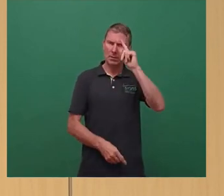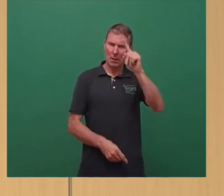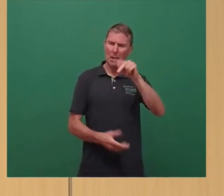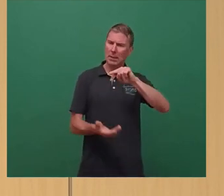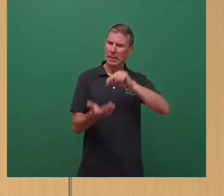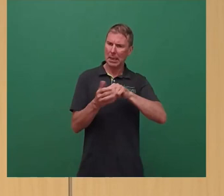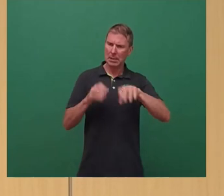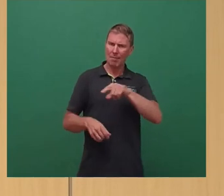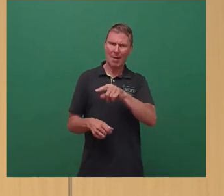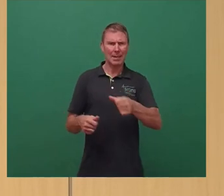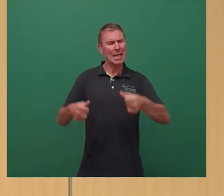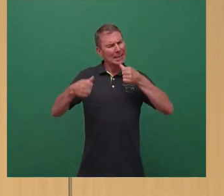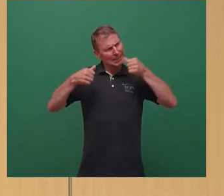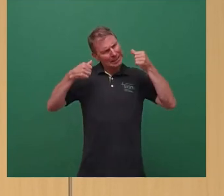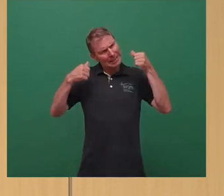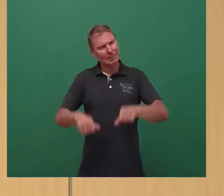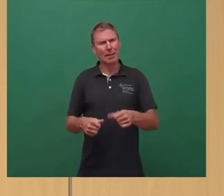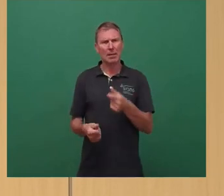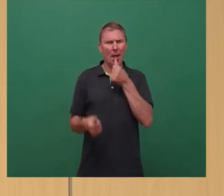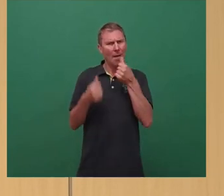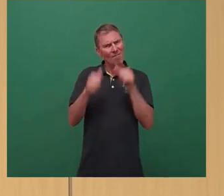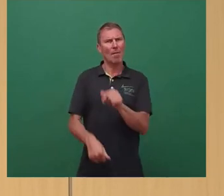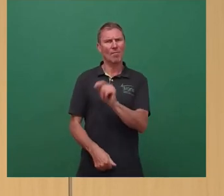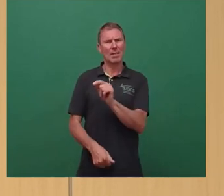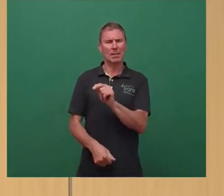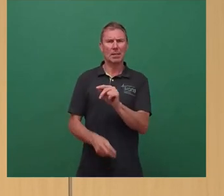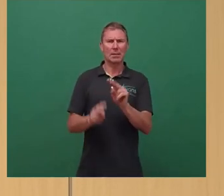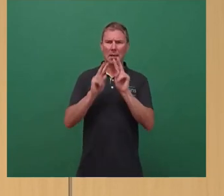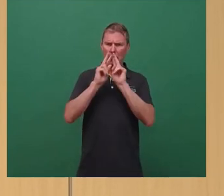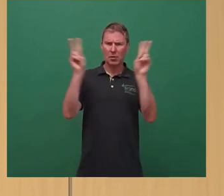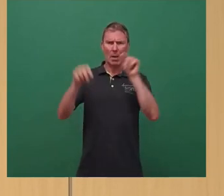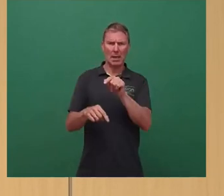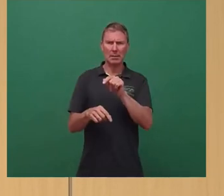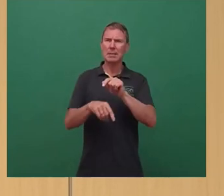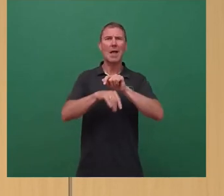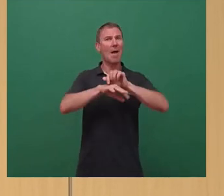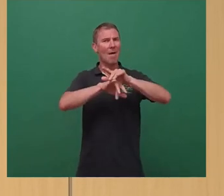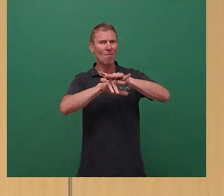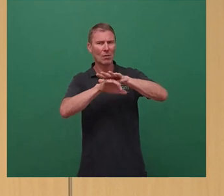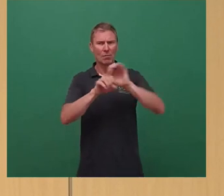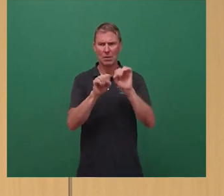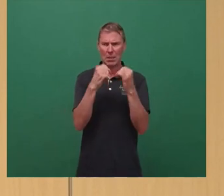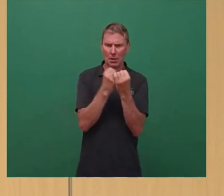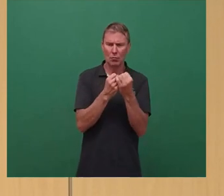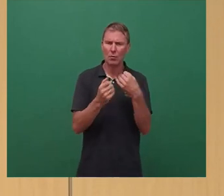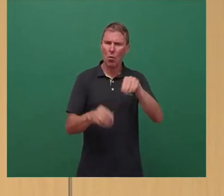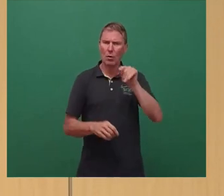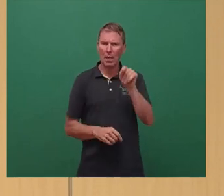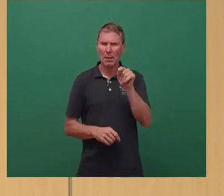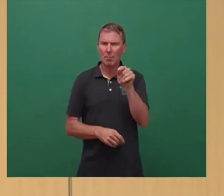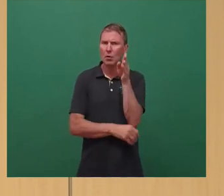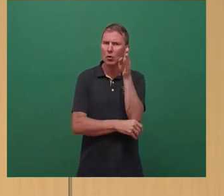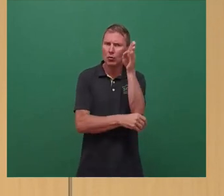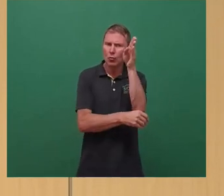zwingend verpflichtet, darauf zu achten, dass die Wirtschaftlichkeit des Unternehmens in Zukunft